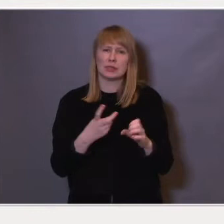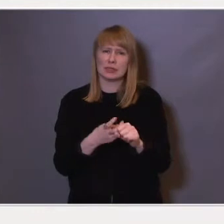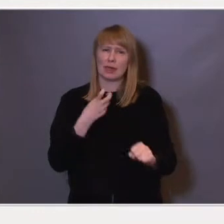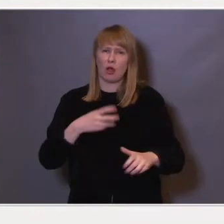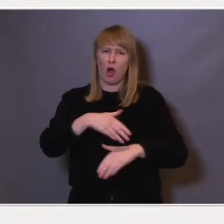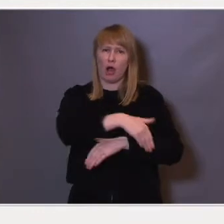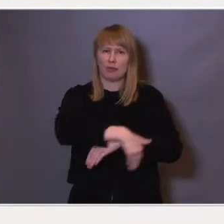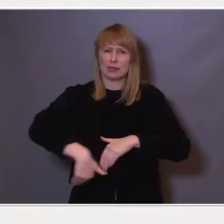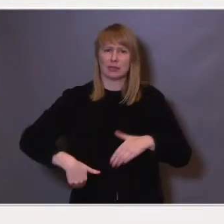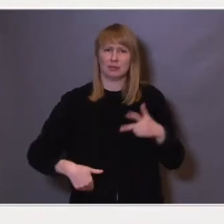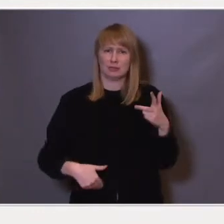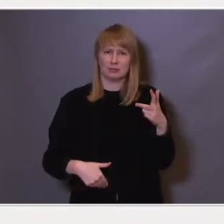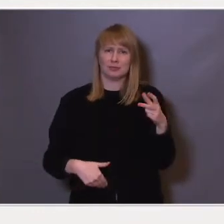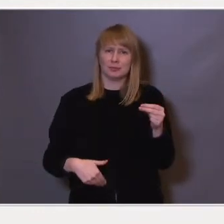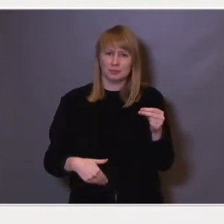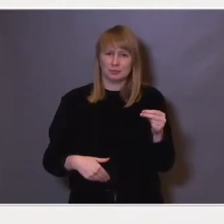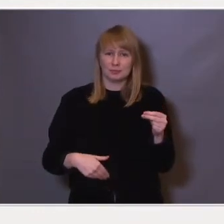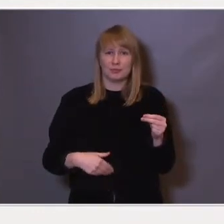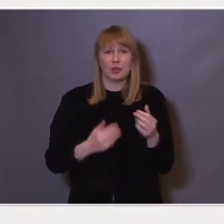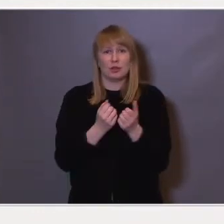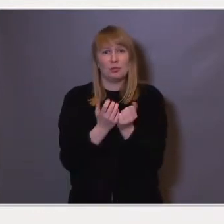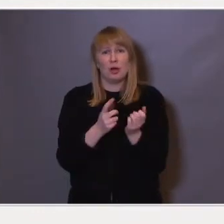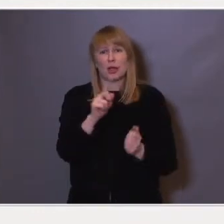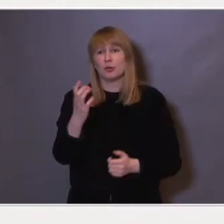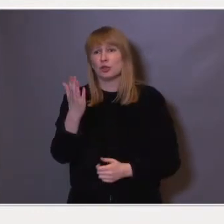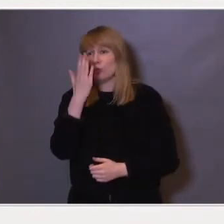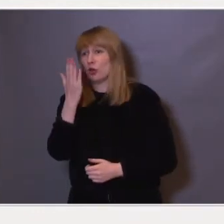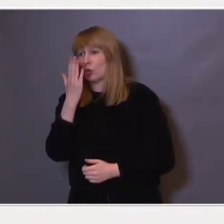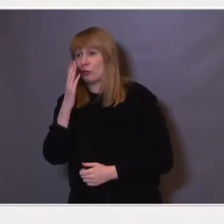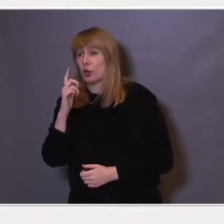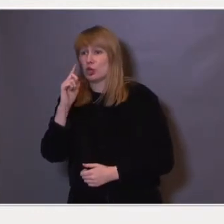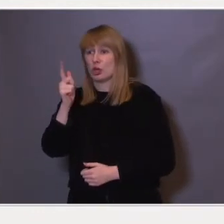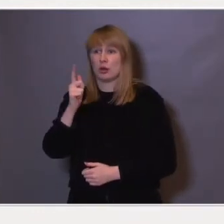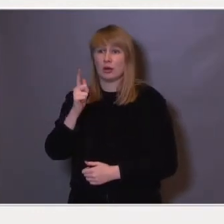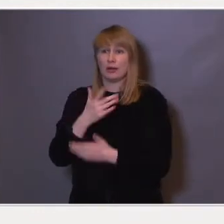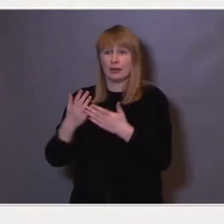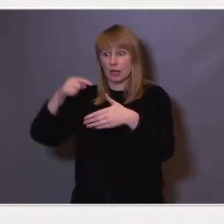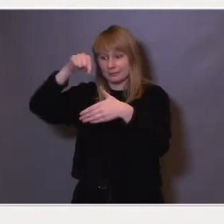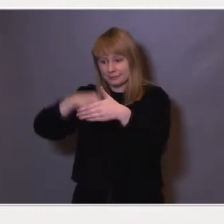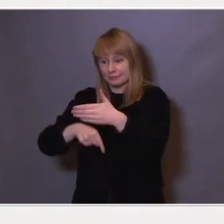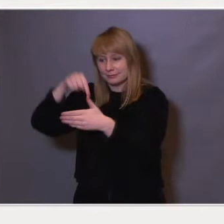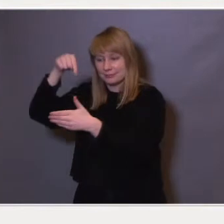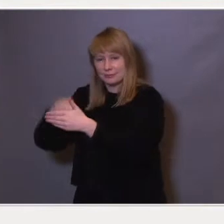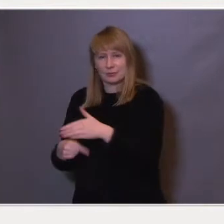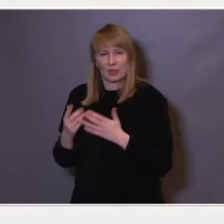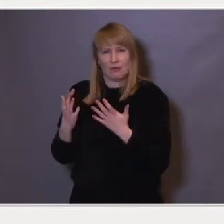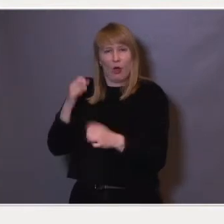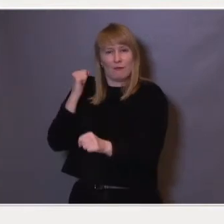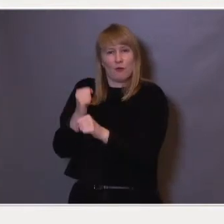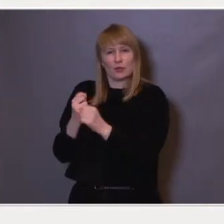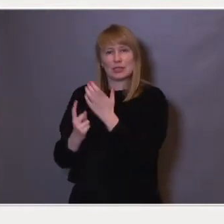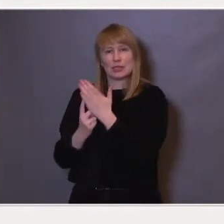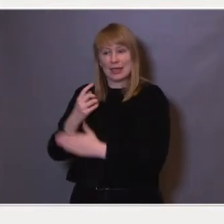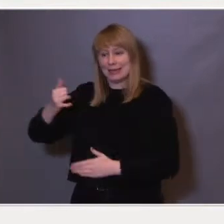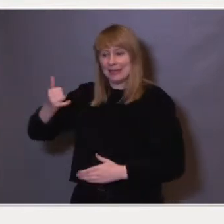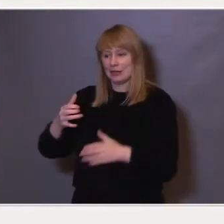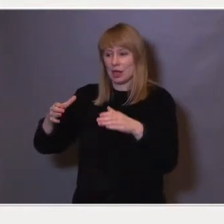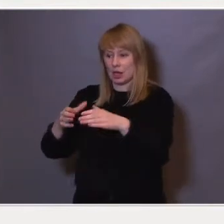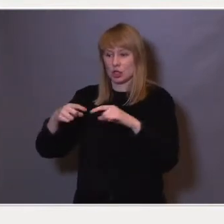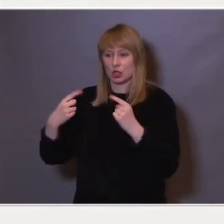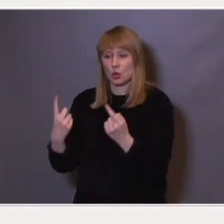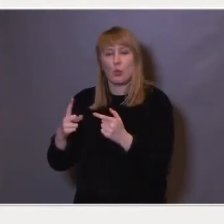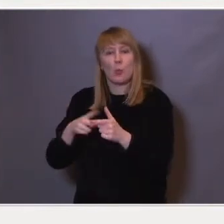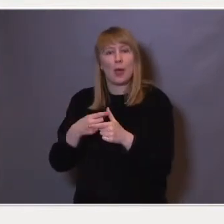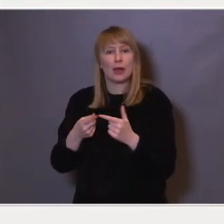avgrensning. Så skuffelsen hos mange handler om at vi ikke har gått dypere inn i hva som faktisk skjer i klasserommet,